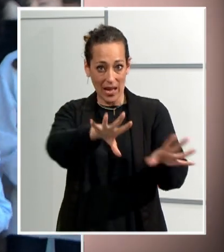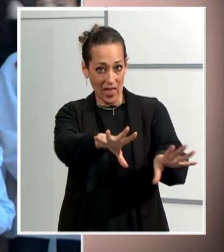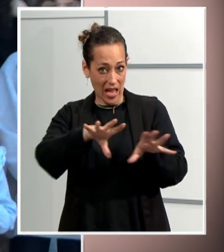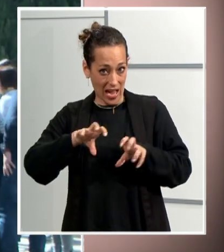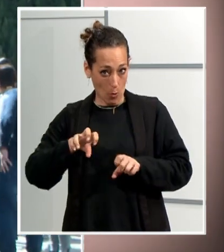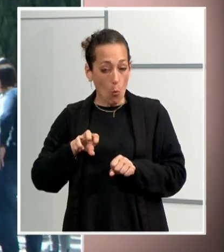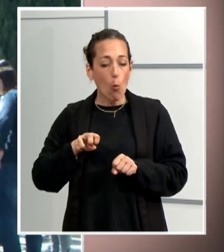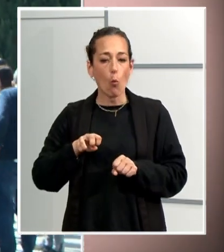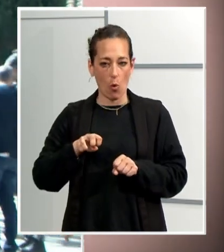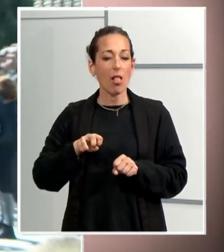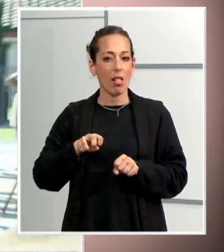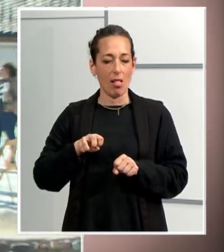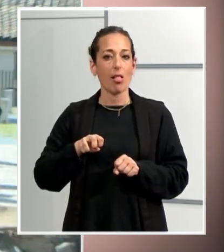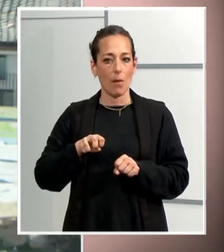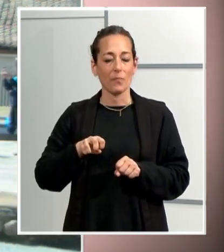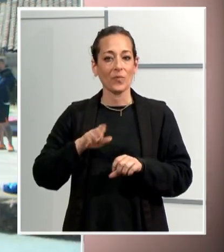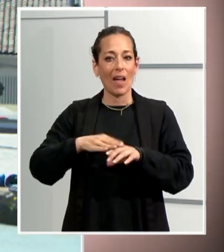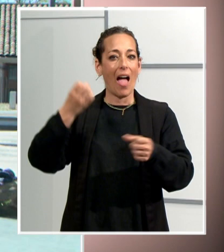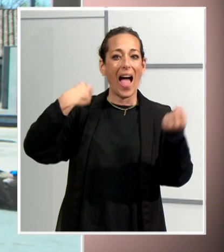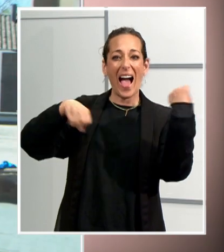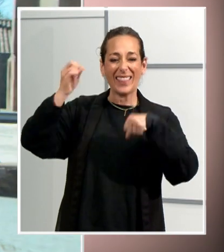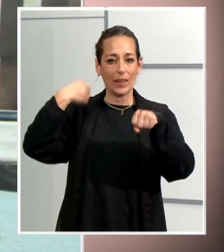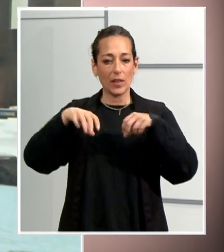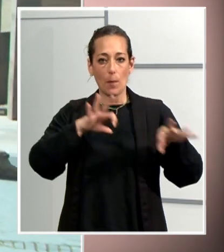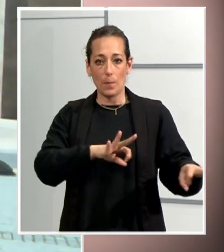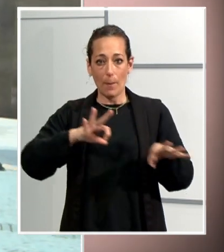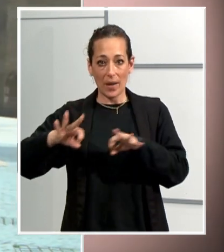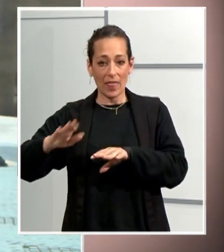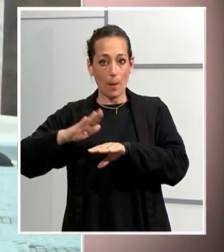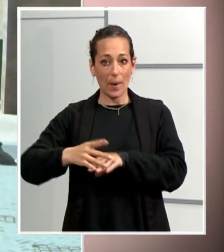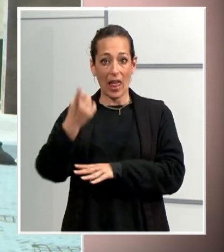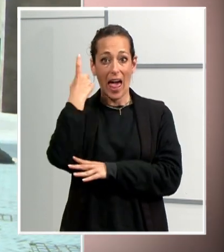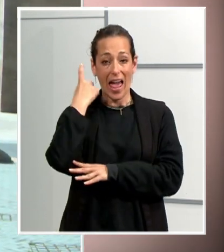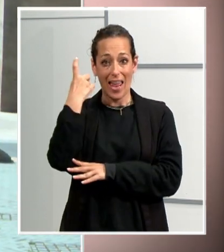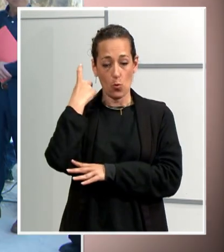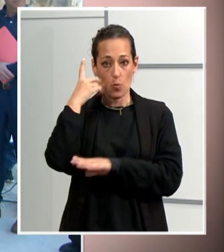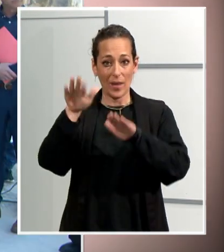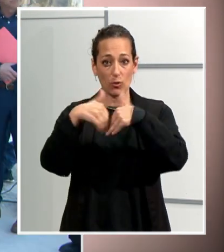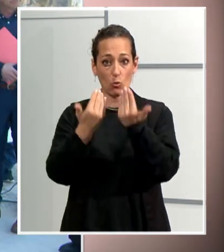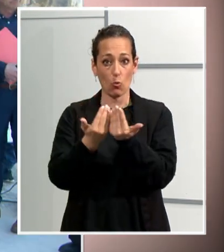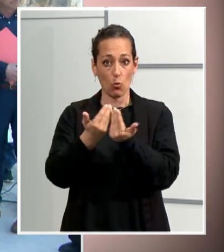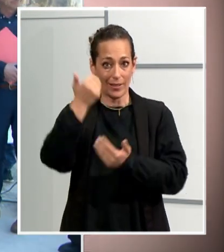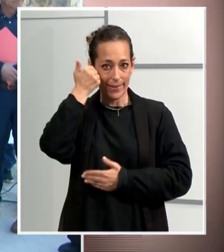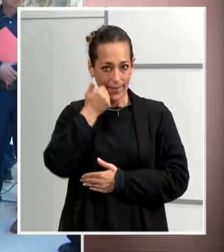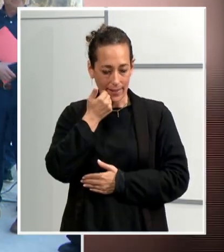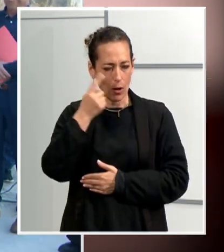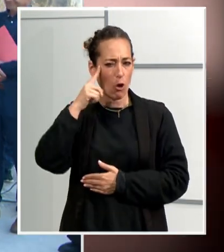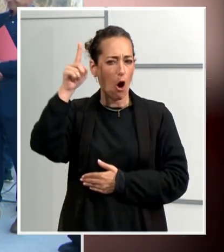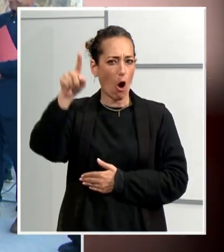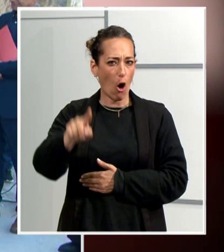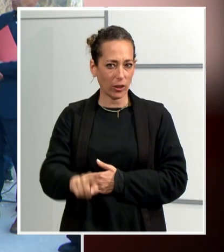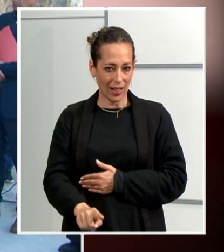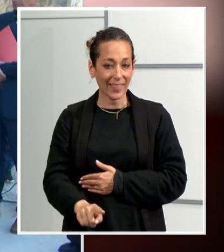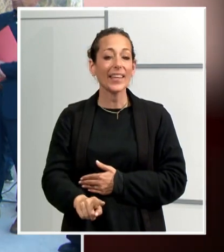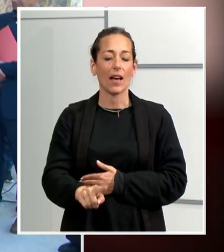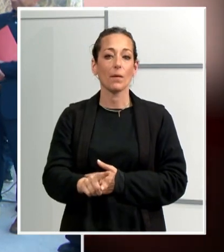'Ajuntament amb un seguit d'activitats preparades pels alumnes dels centres d'ensenyament de la ciutat. Durant tot el dia els alumnes de